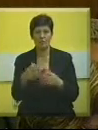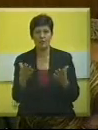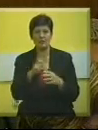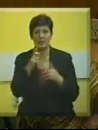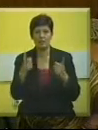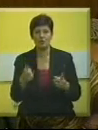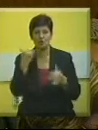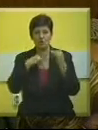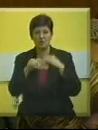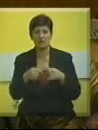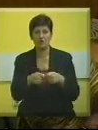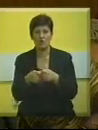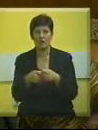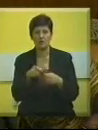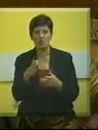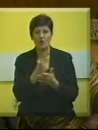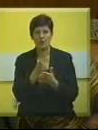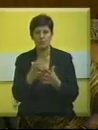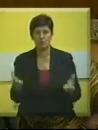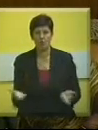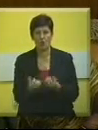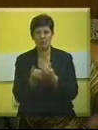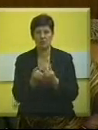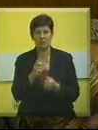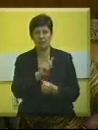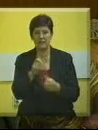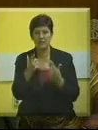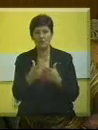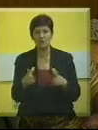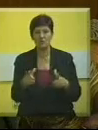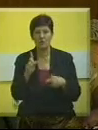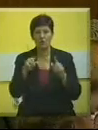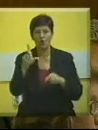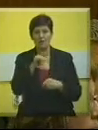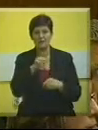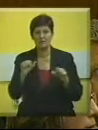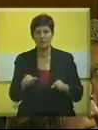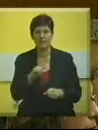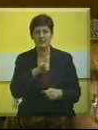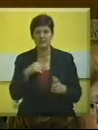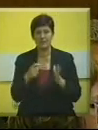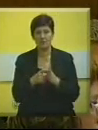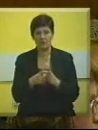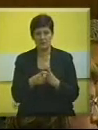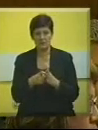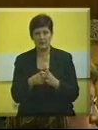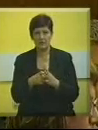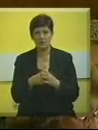postoje turističke organizacije, one budu osnovane i nikako ne dozvoliti nekoj lokalnoj samoupravi da samo inicijativno